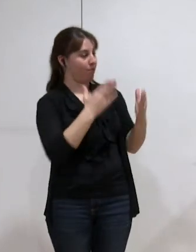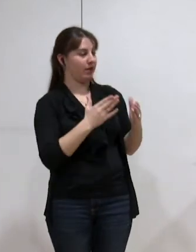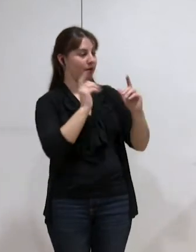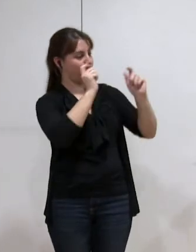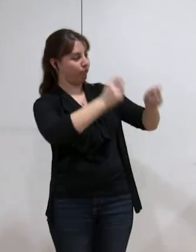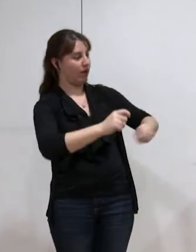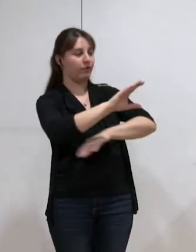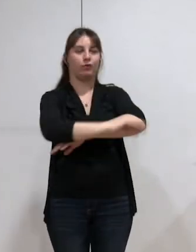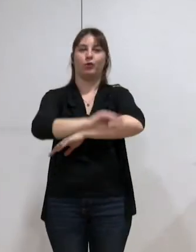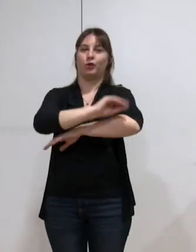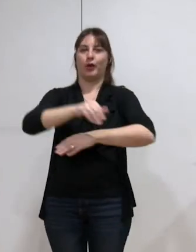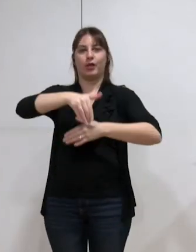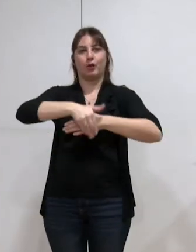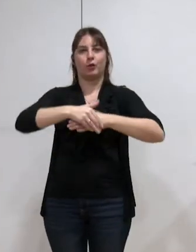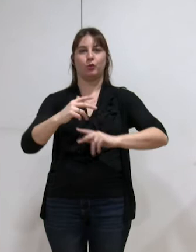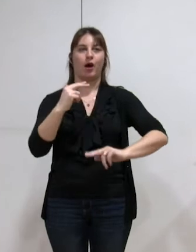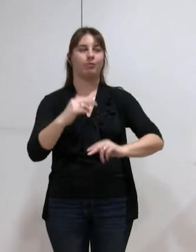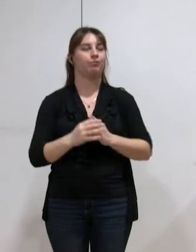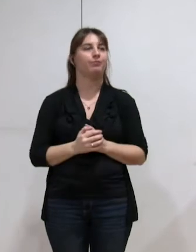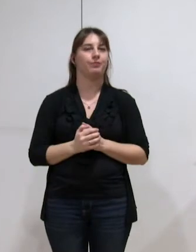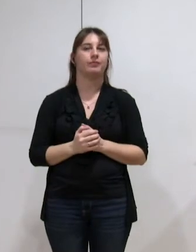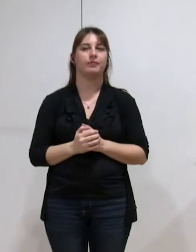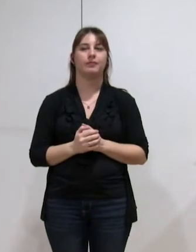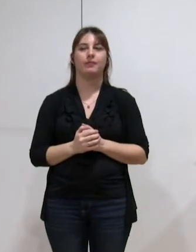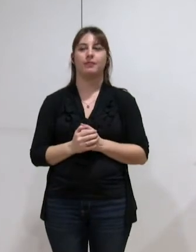donc notre secrétaire de séance.